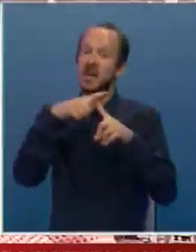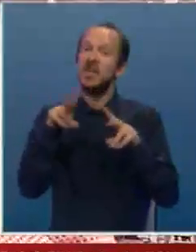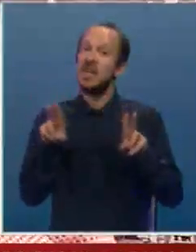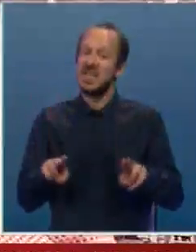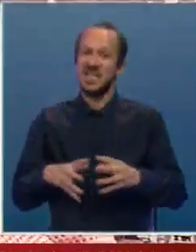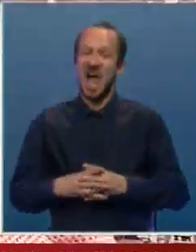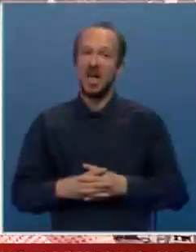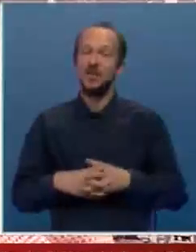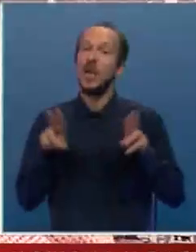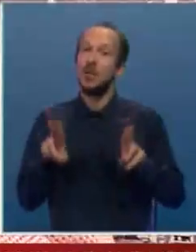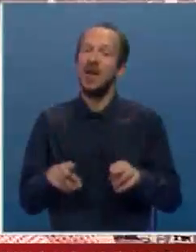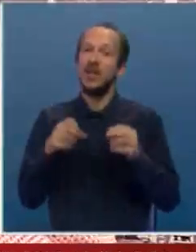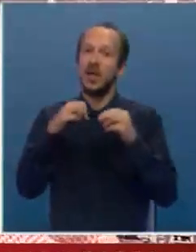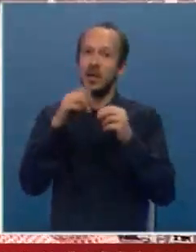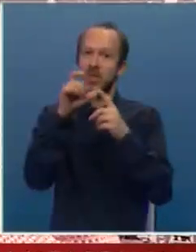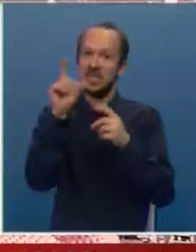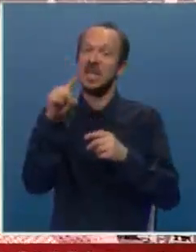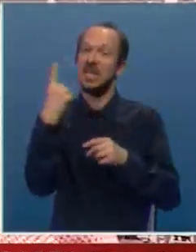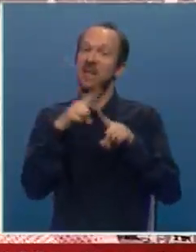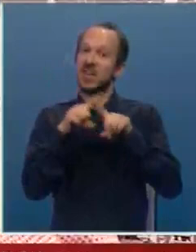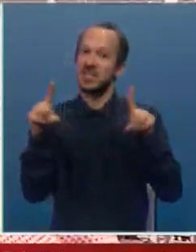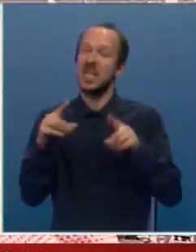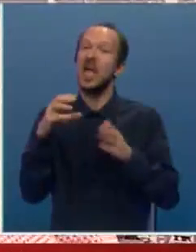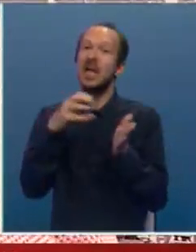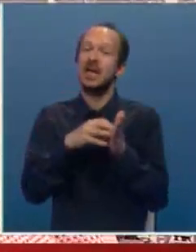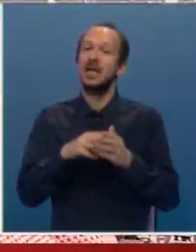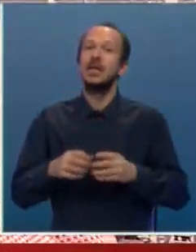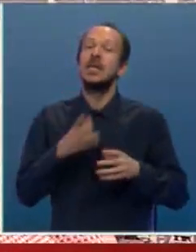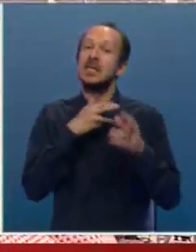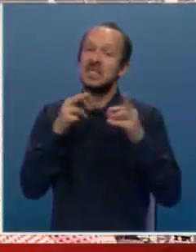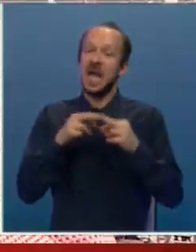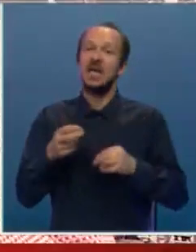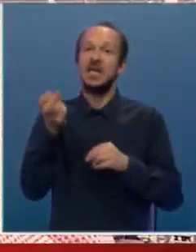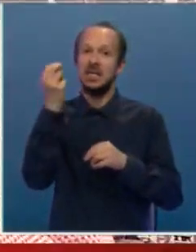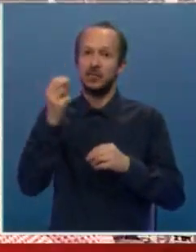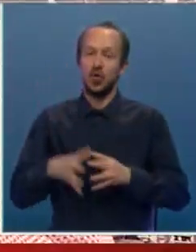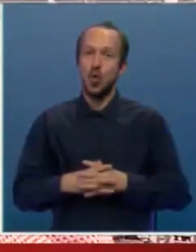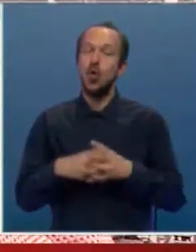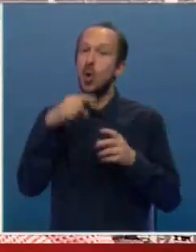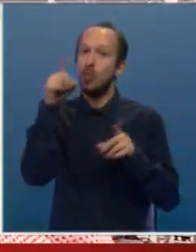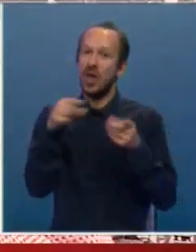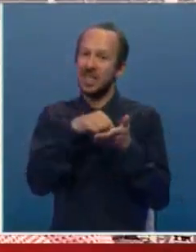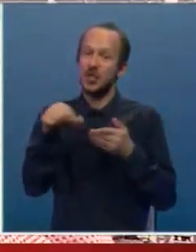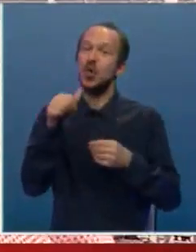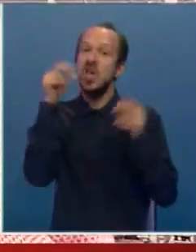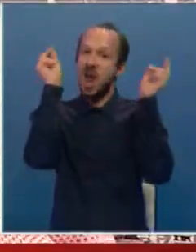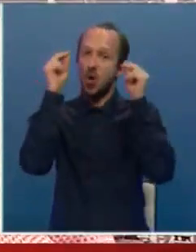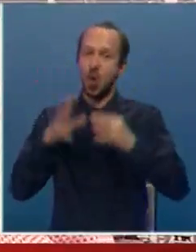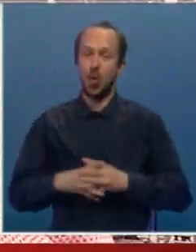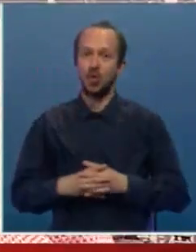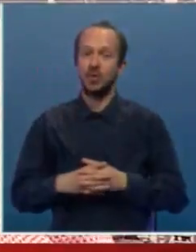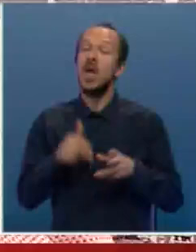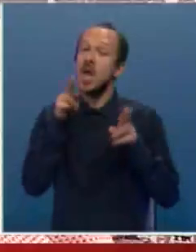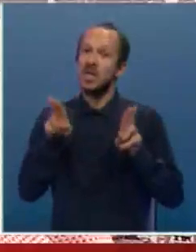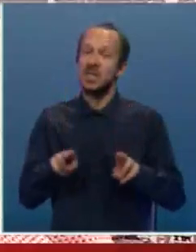zaista pravi biser jedna vrsta grada mecene za srpsku poeziju i srpsku nauku i